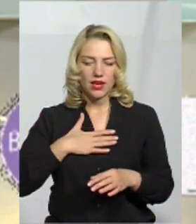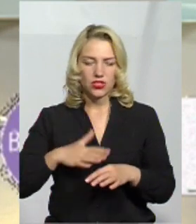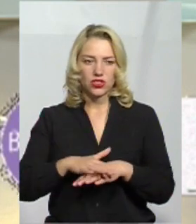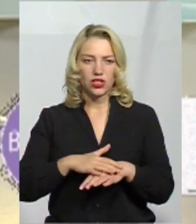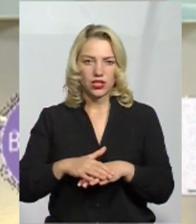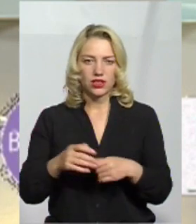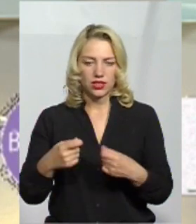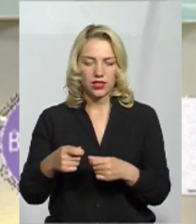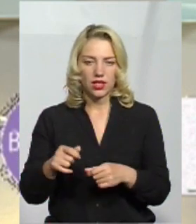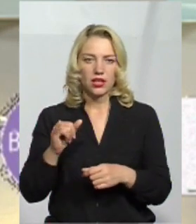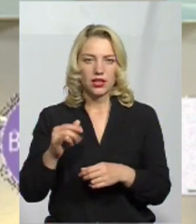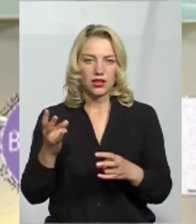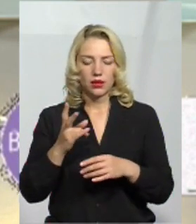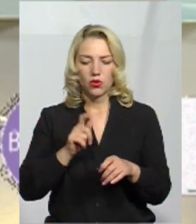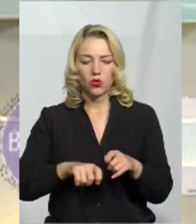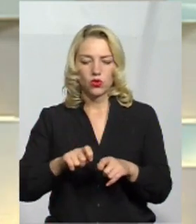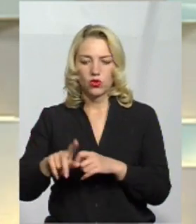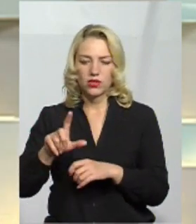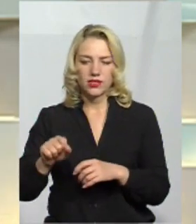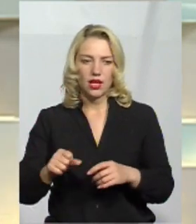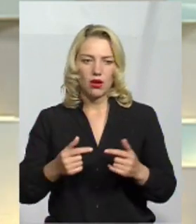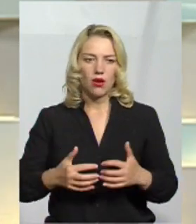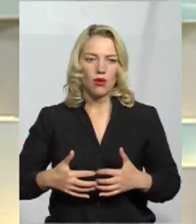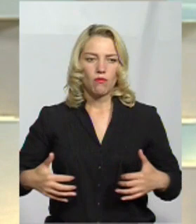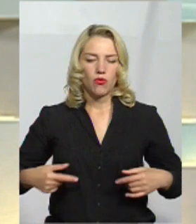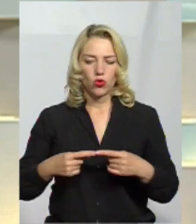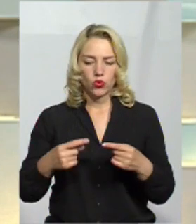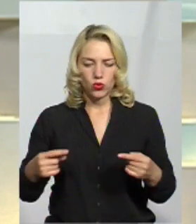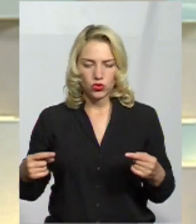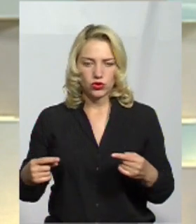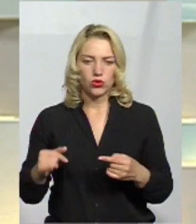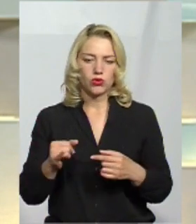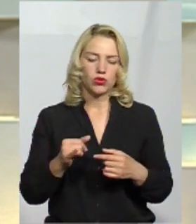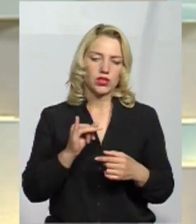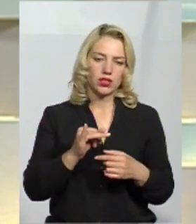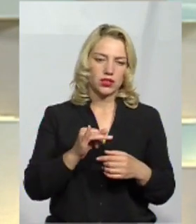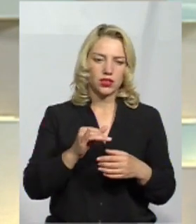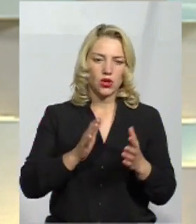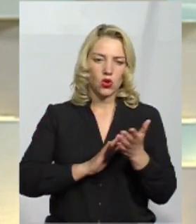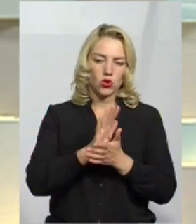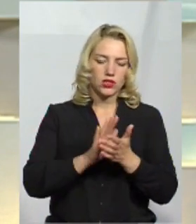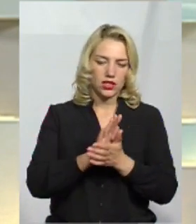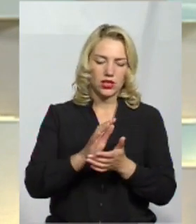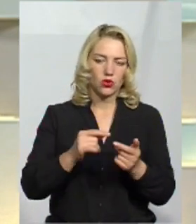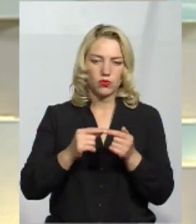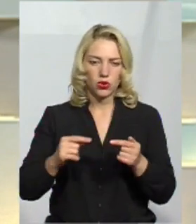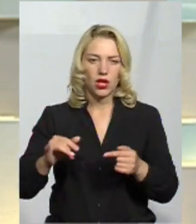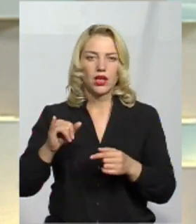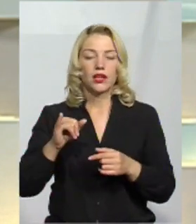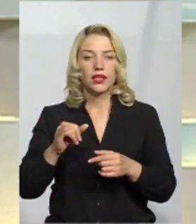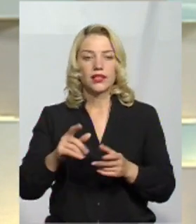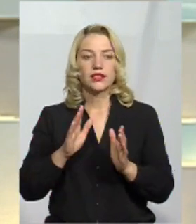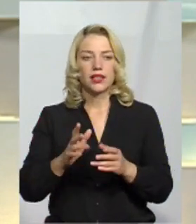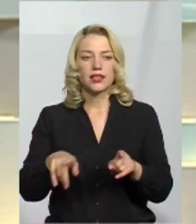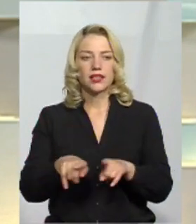Безпосередньо потрібно здійснити контроль за продукцією тваринного, а на ринках і рослинного походження. Тільки таким методом і таким